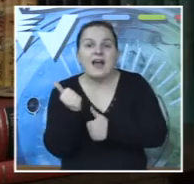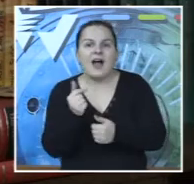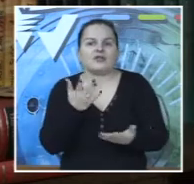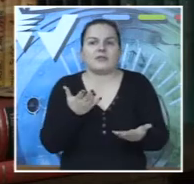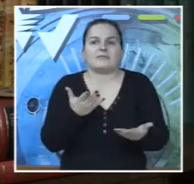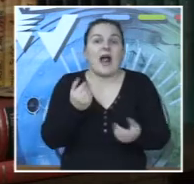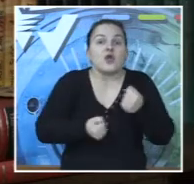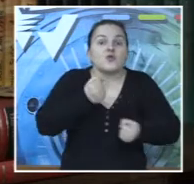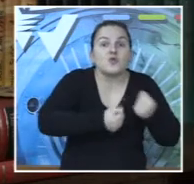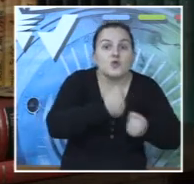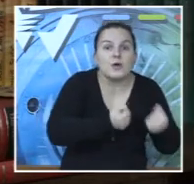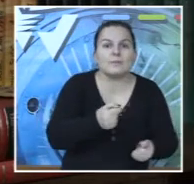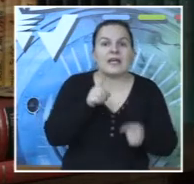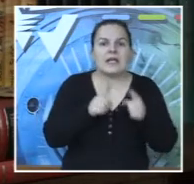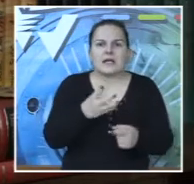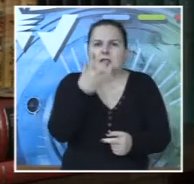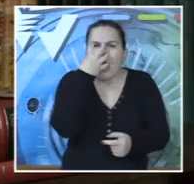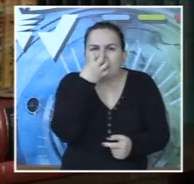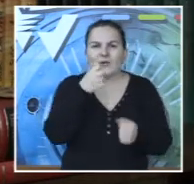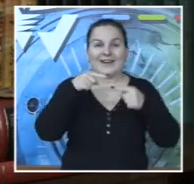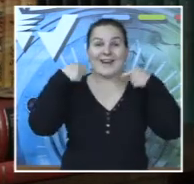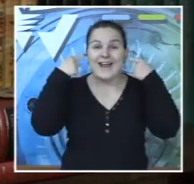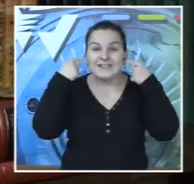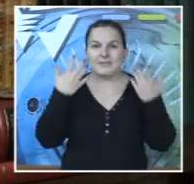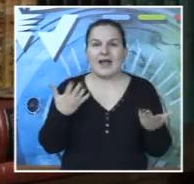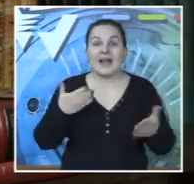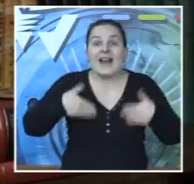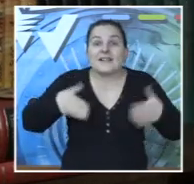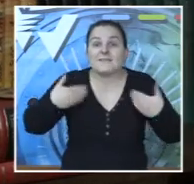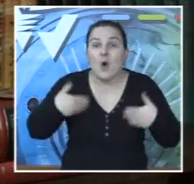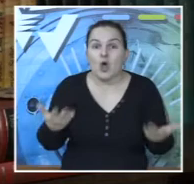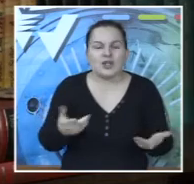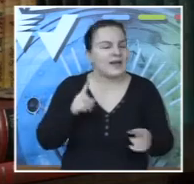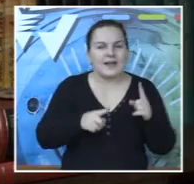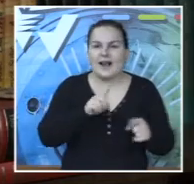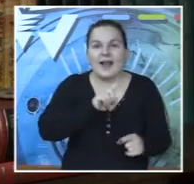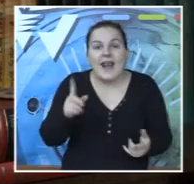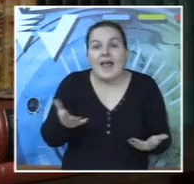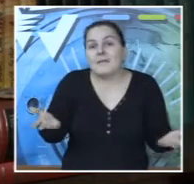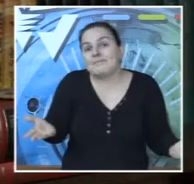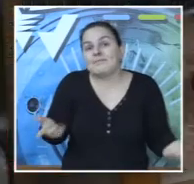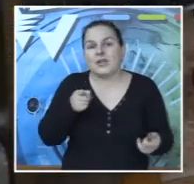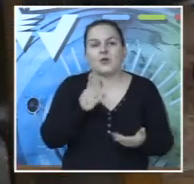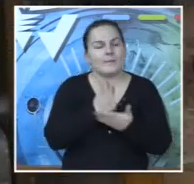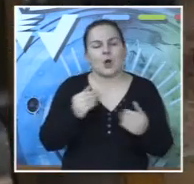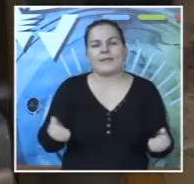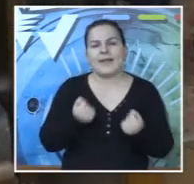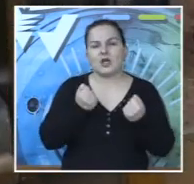izaći otud, da li u žurbi, da li natmureni, da li nasmijani, da li raspoloženi ili ne.